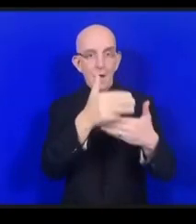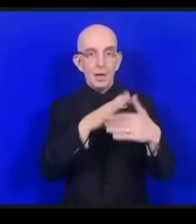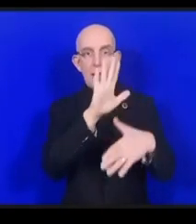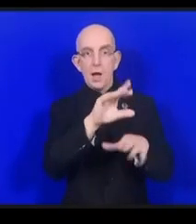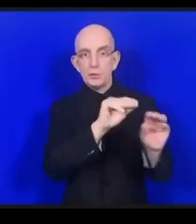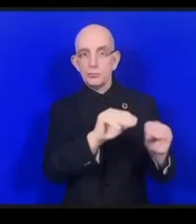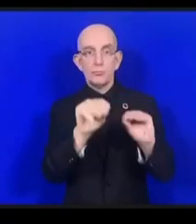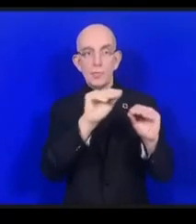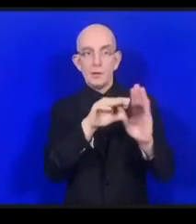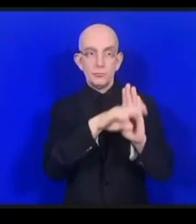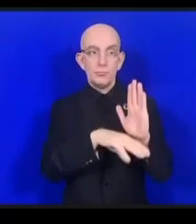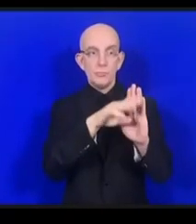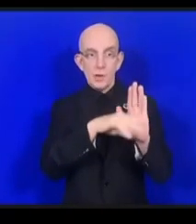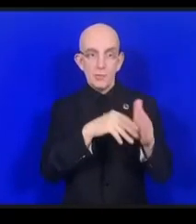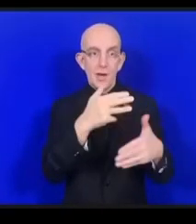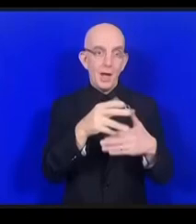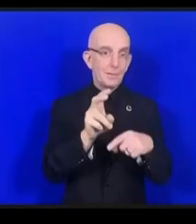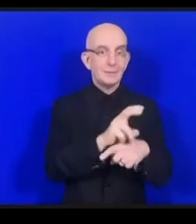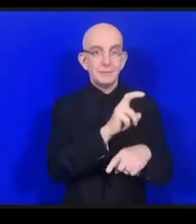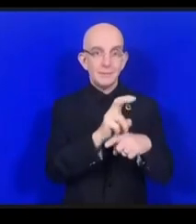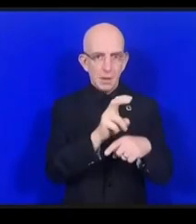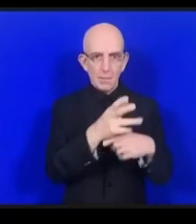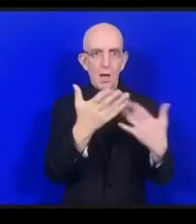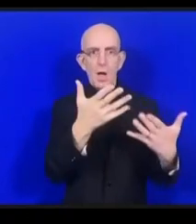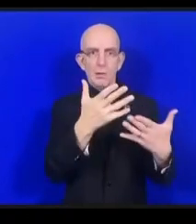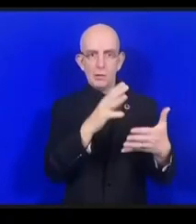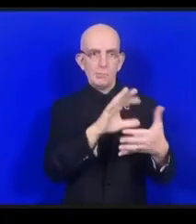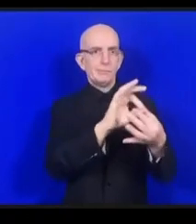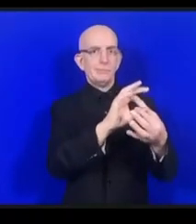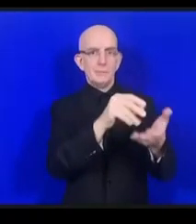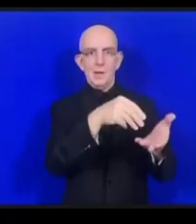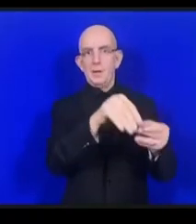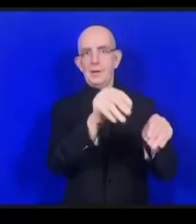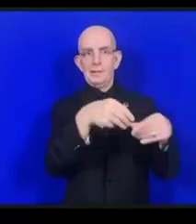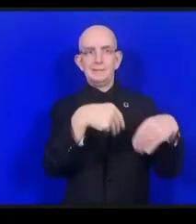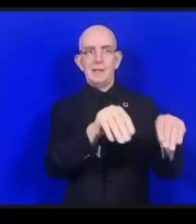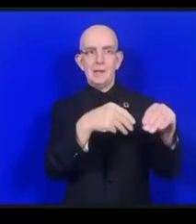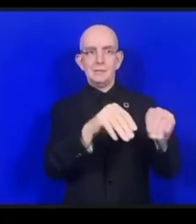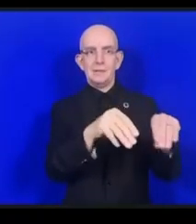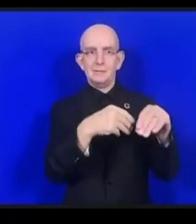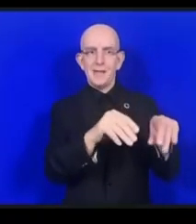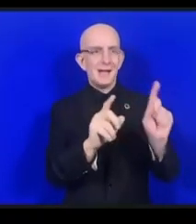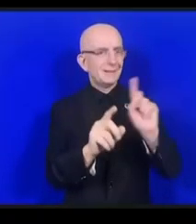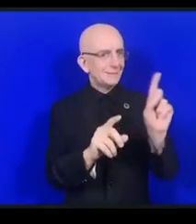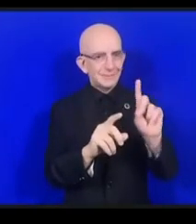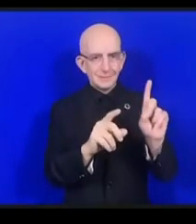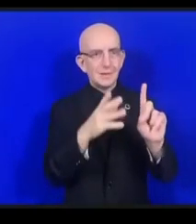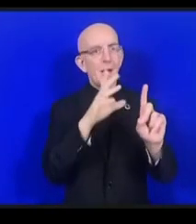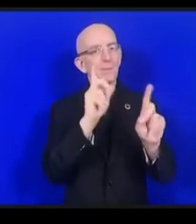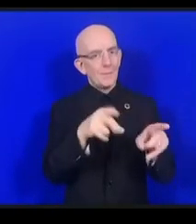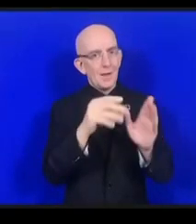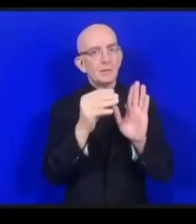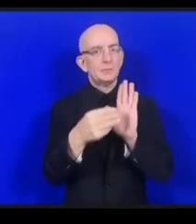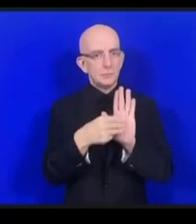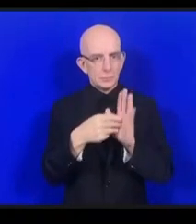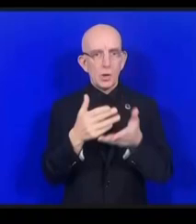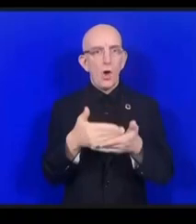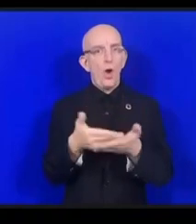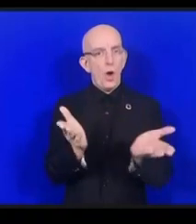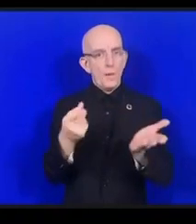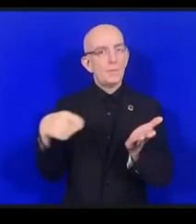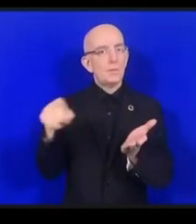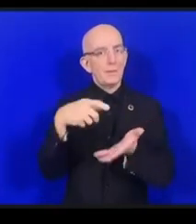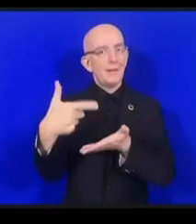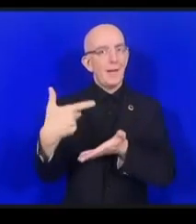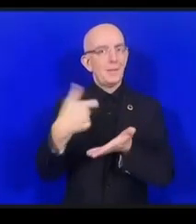soit une licence privée il y a déjà une communauté de personnes qui travaillent sur la sécurité qui seraient ravies du type d'expertise dont